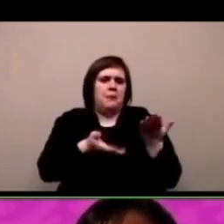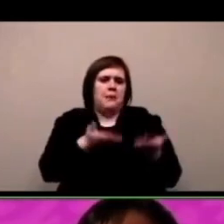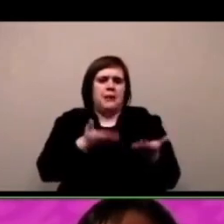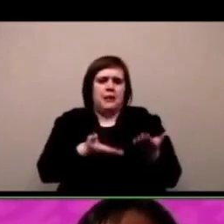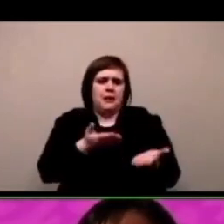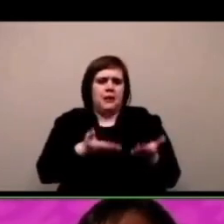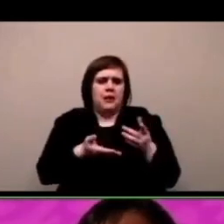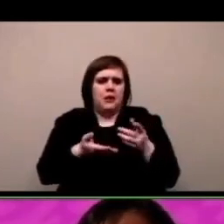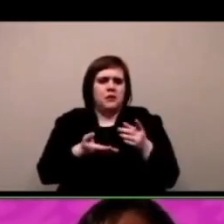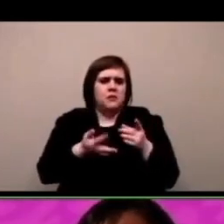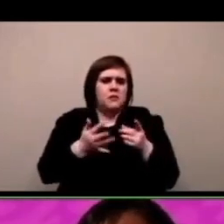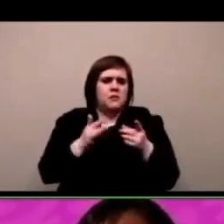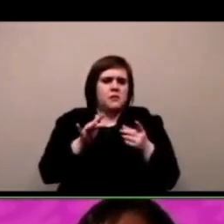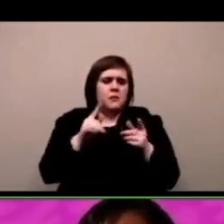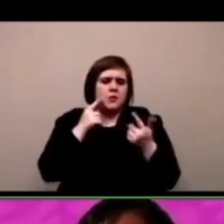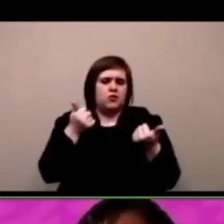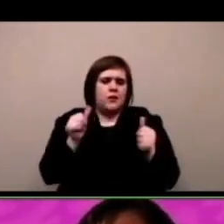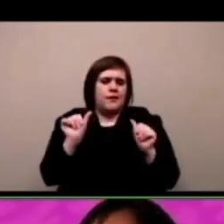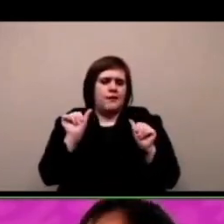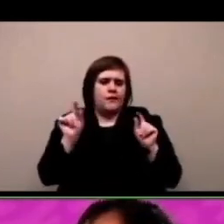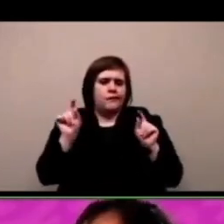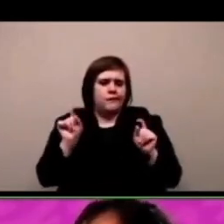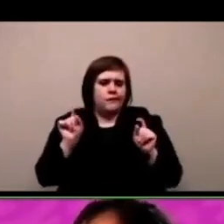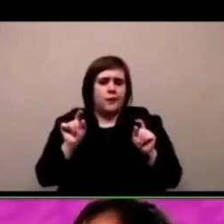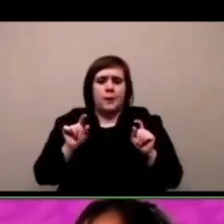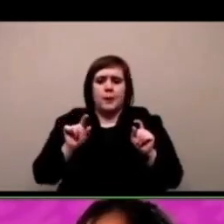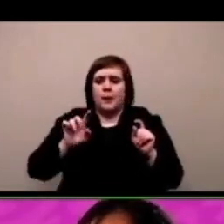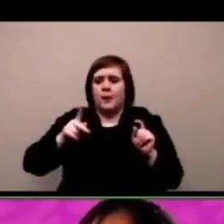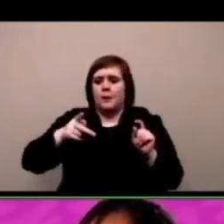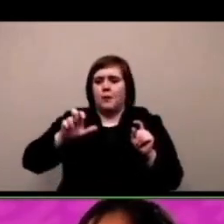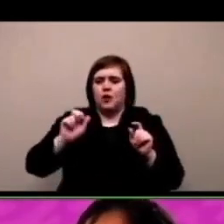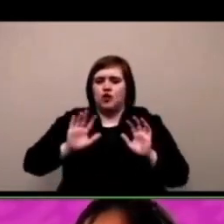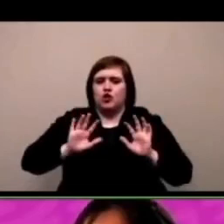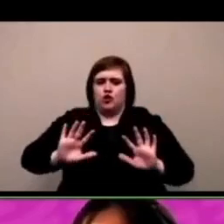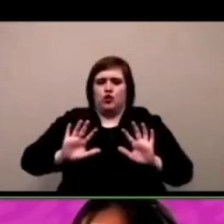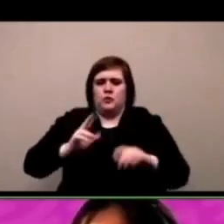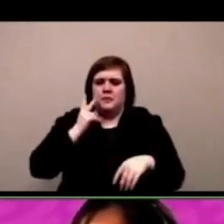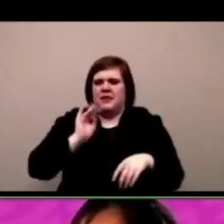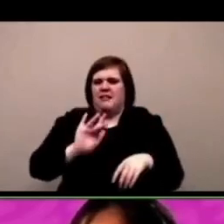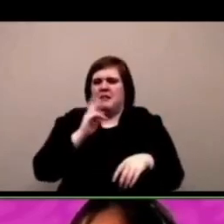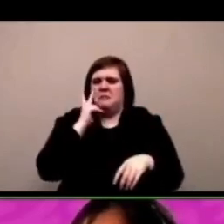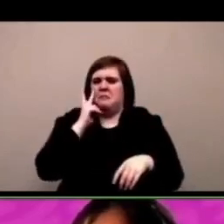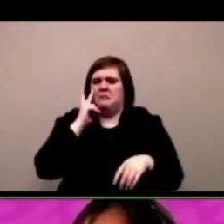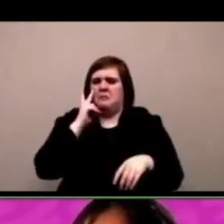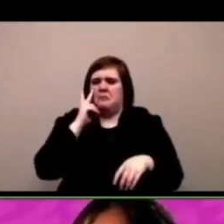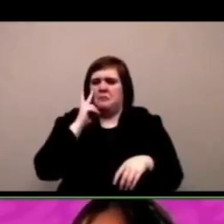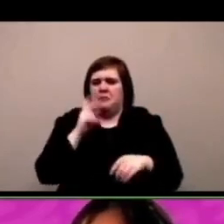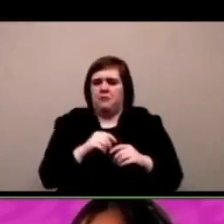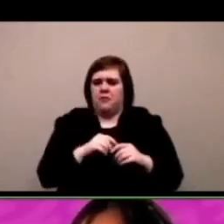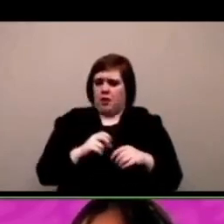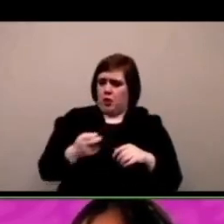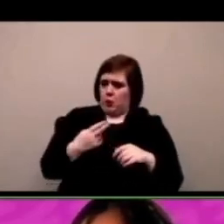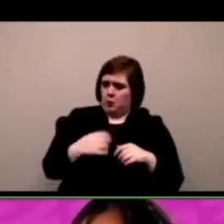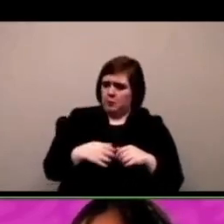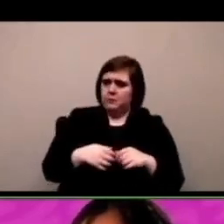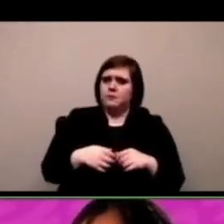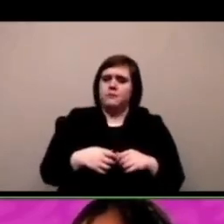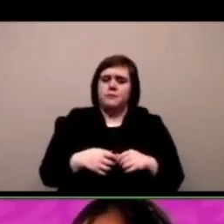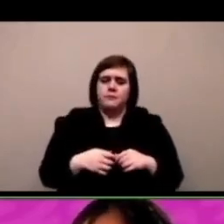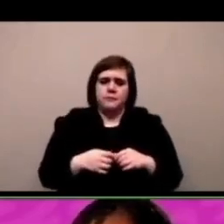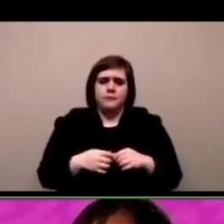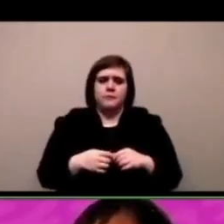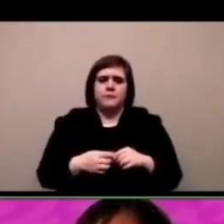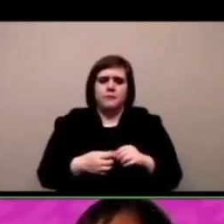sarà che questo gatto possa saltare un po' di più potrò farlo se ci tenterò ci provo